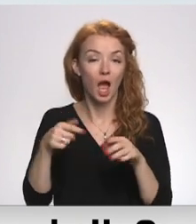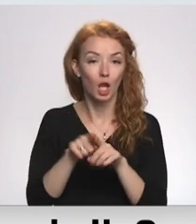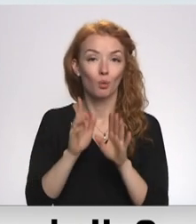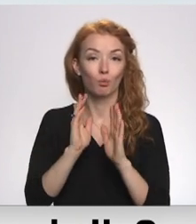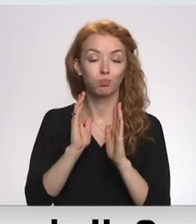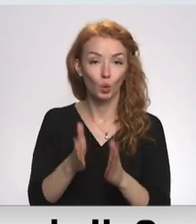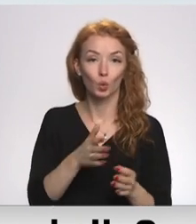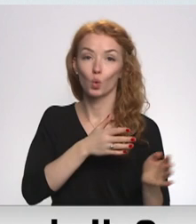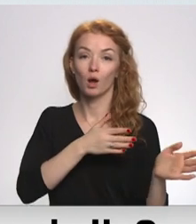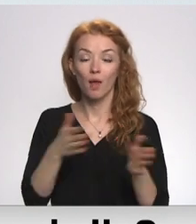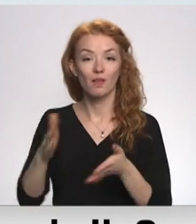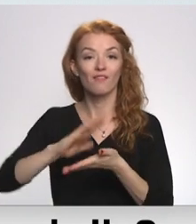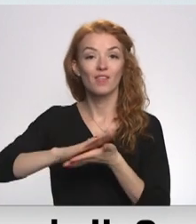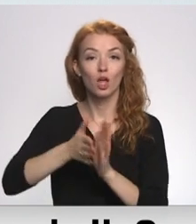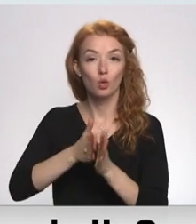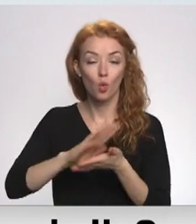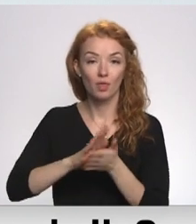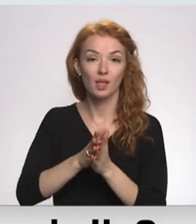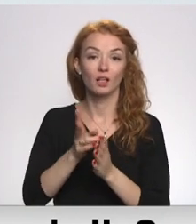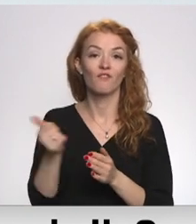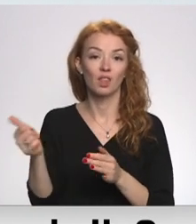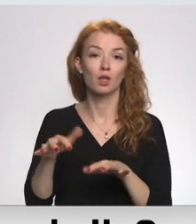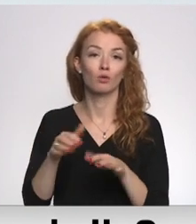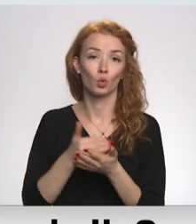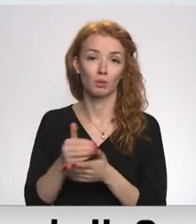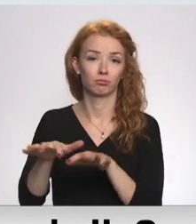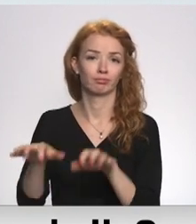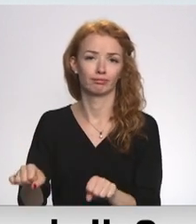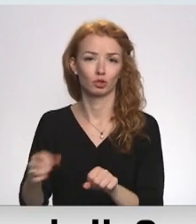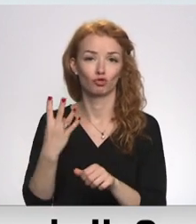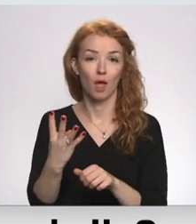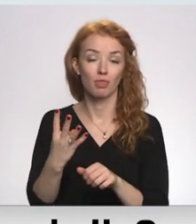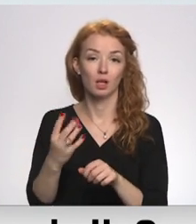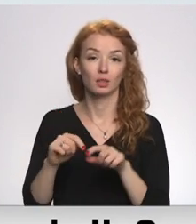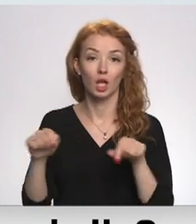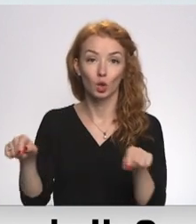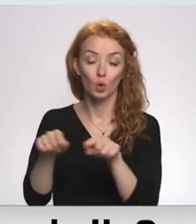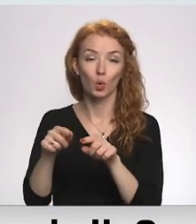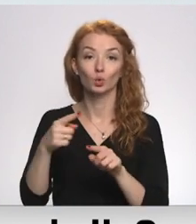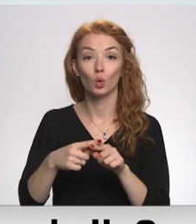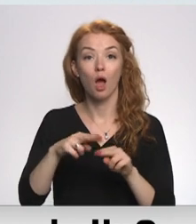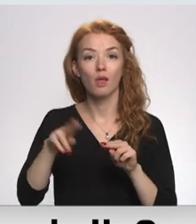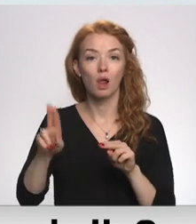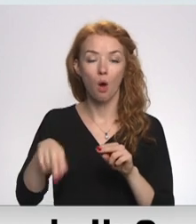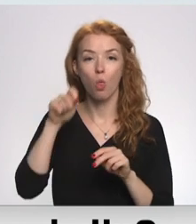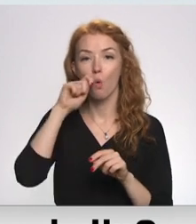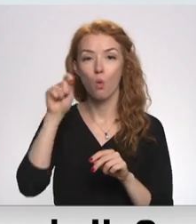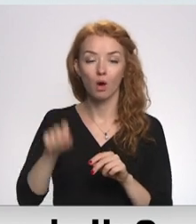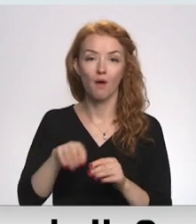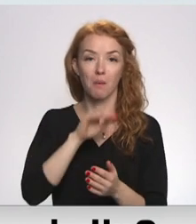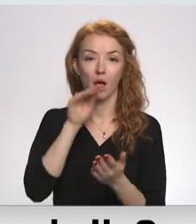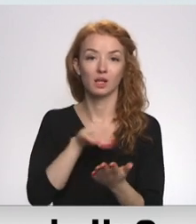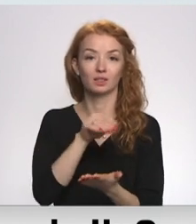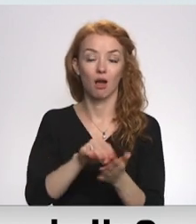vienoties, ir kā reiz viņi pat ar visu tās teritorijas, kur viņi ir, un atļauj, tā teikt, Ukrainai pastāvēt